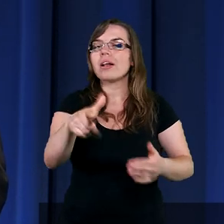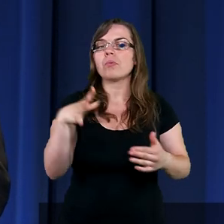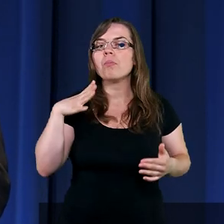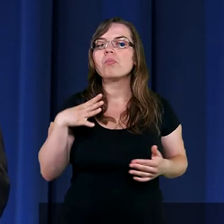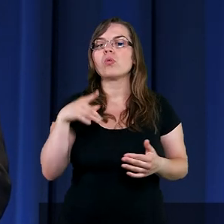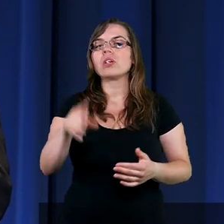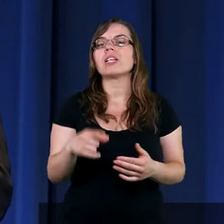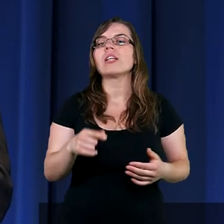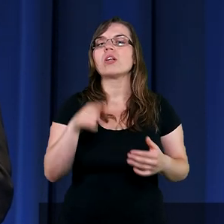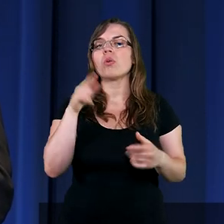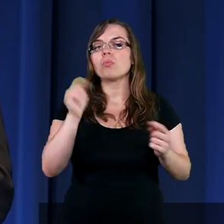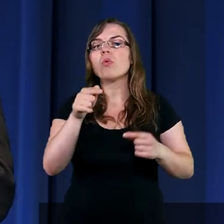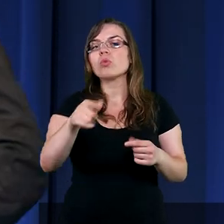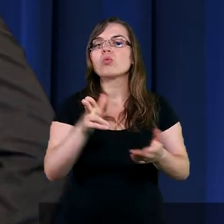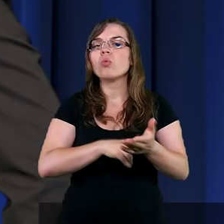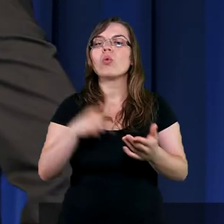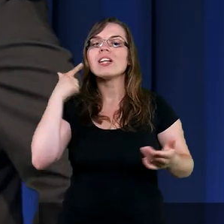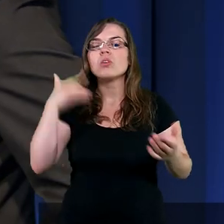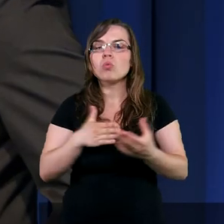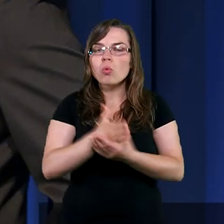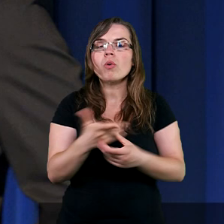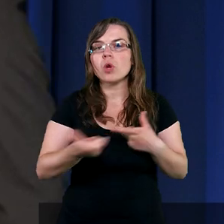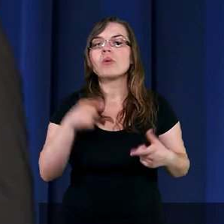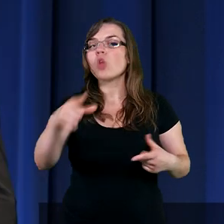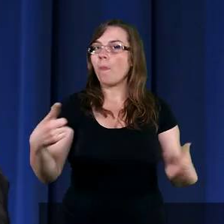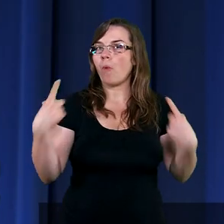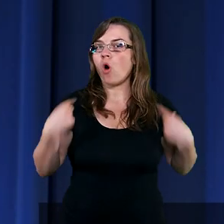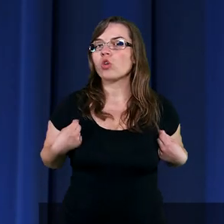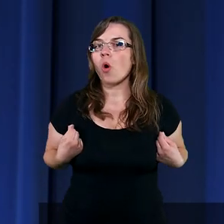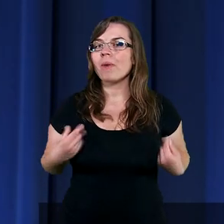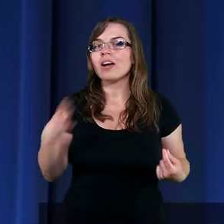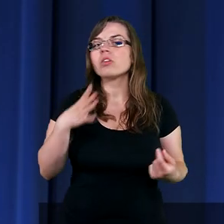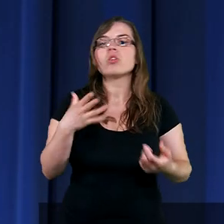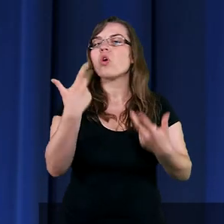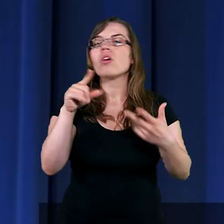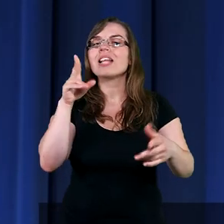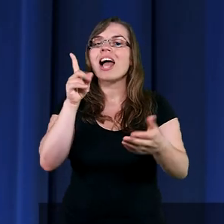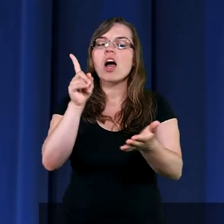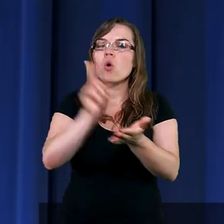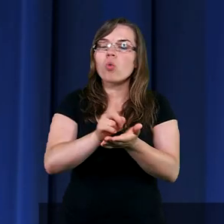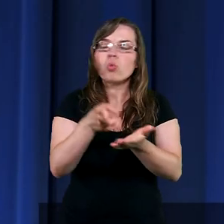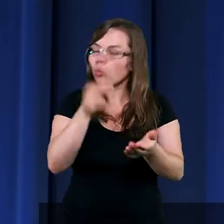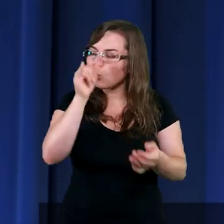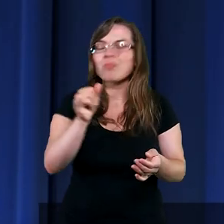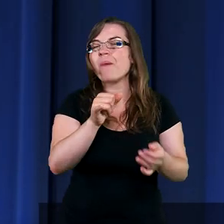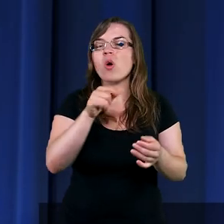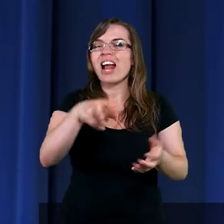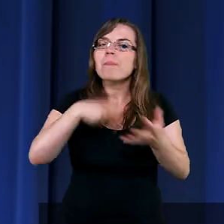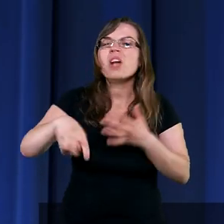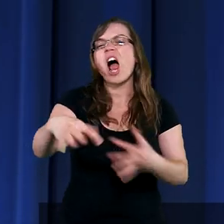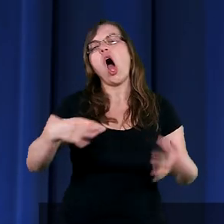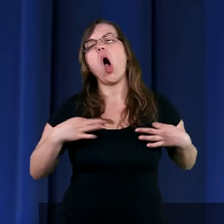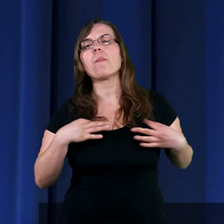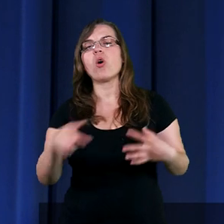zbór, którym służyła. Bo wiecie, to była taka osoba, koło której nie dało się przejść obojętnie. Wchodziliście do